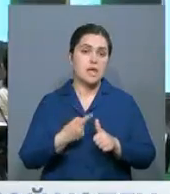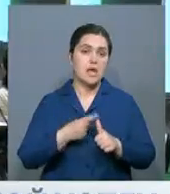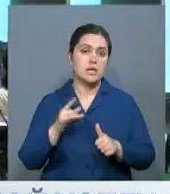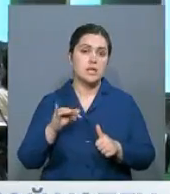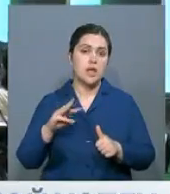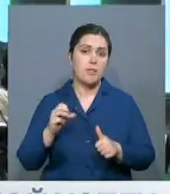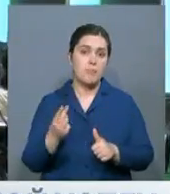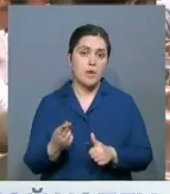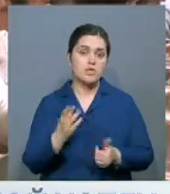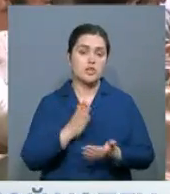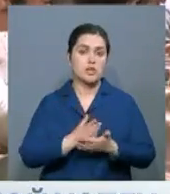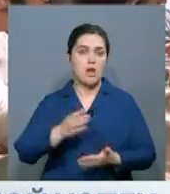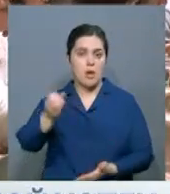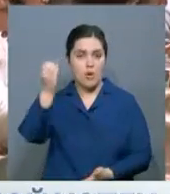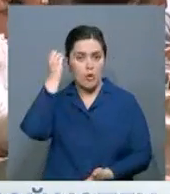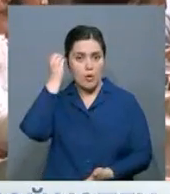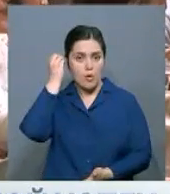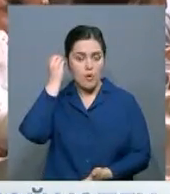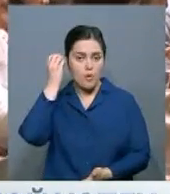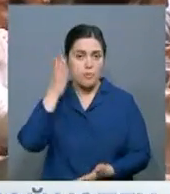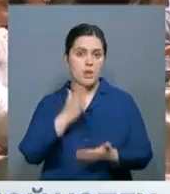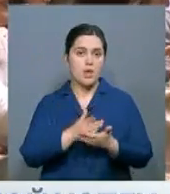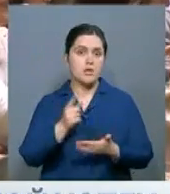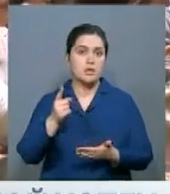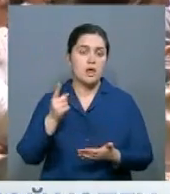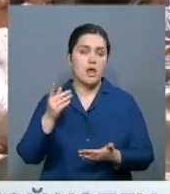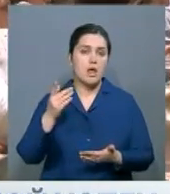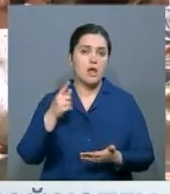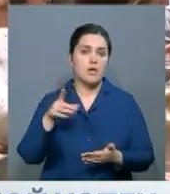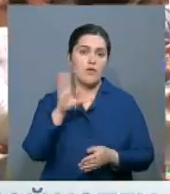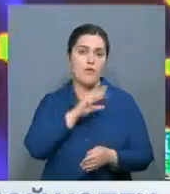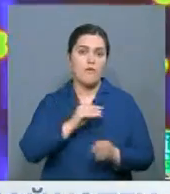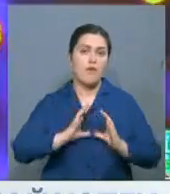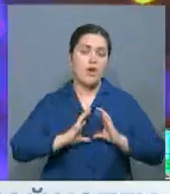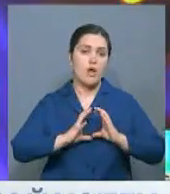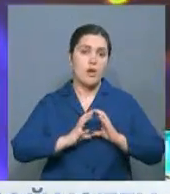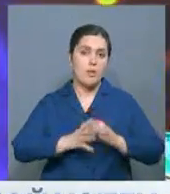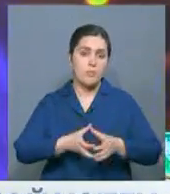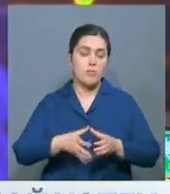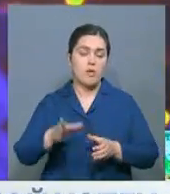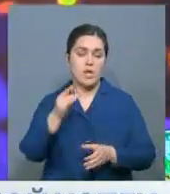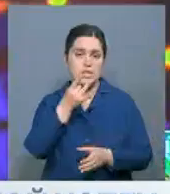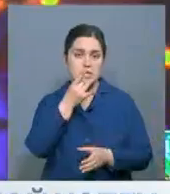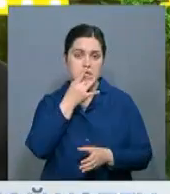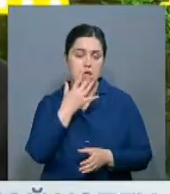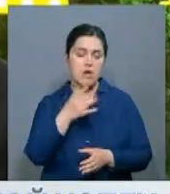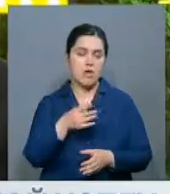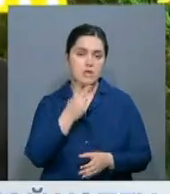Димаша невероятно талантливым исполнителем, который уже покорил весь мир, несмотря на свою молодость.